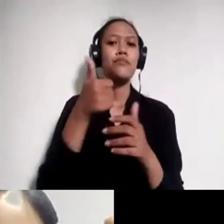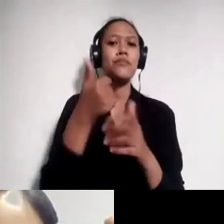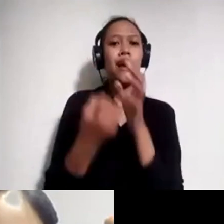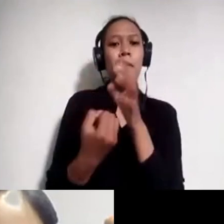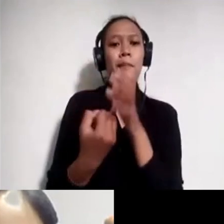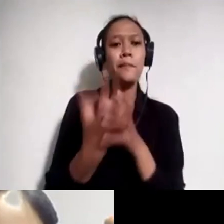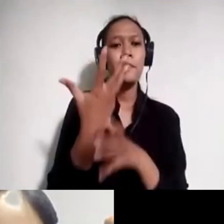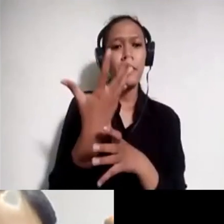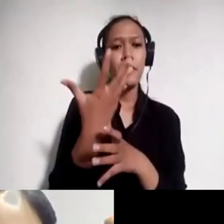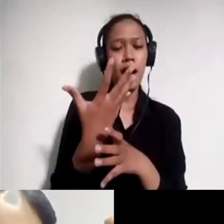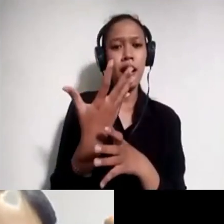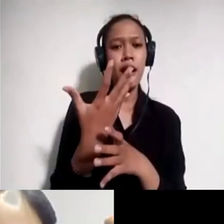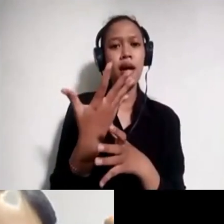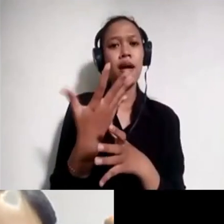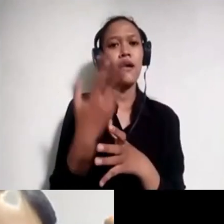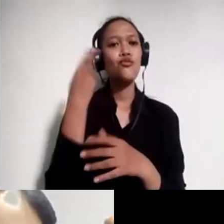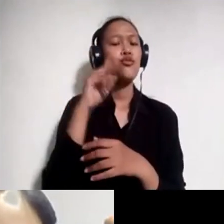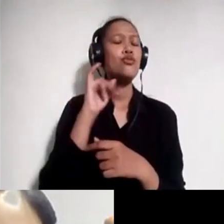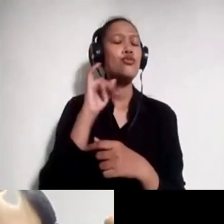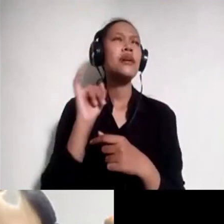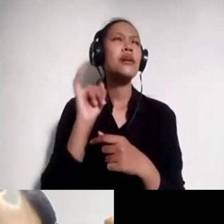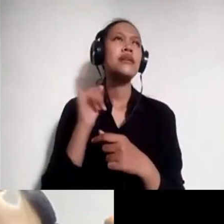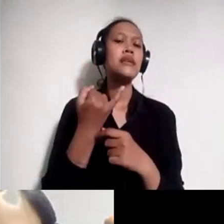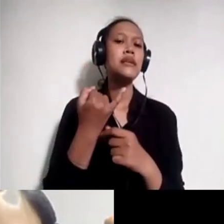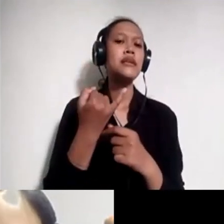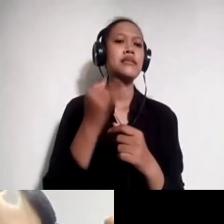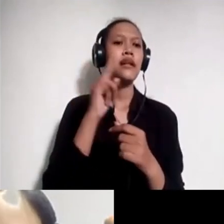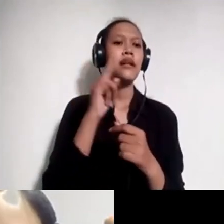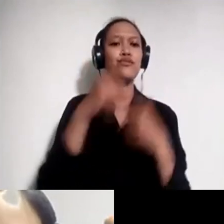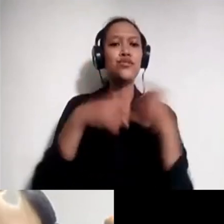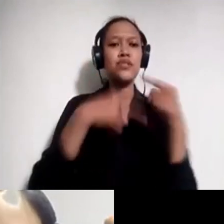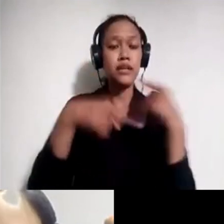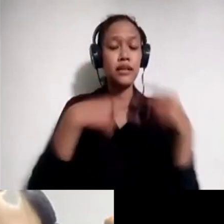sebuah cerita gitu,